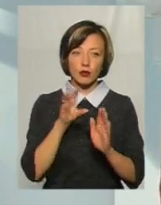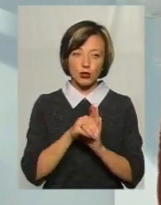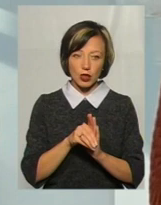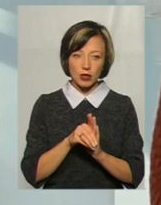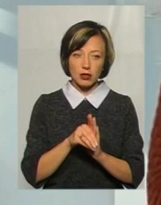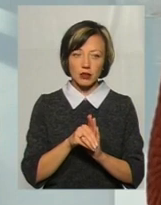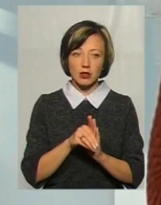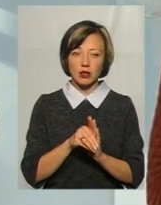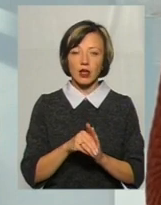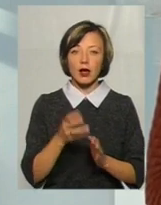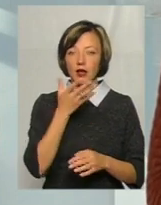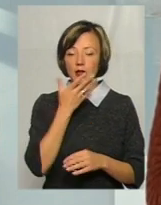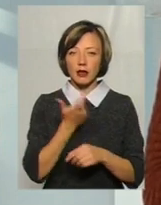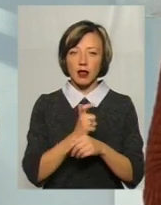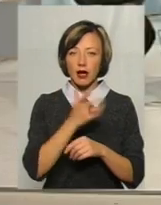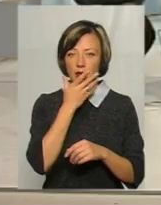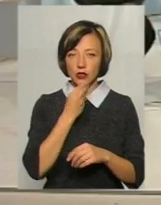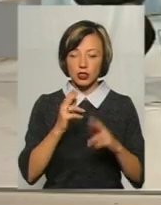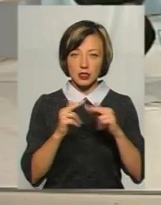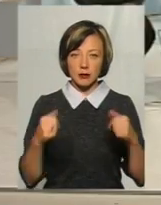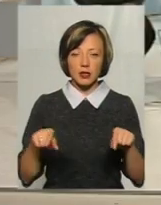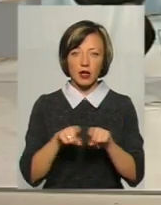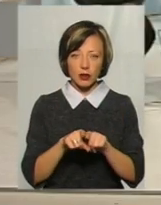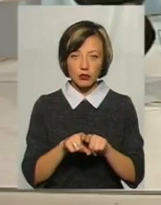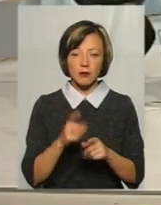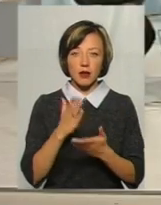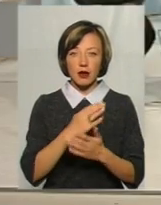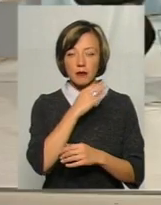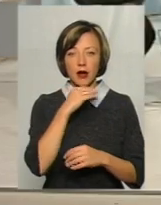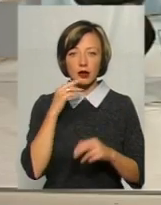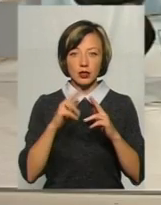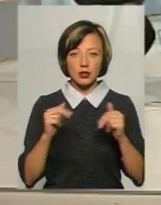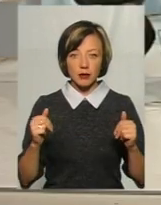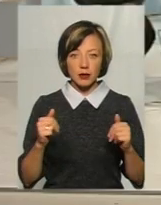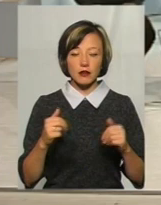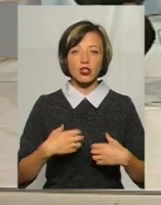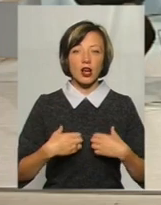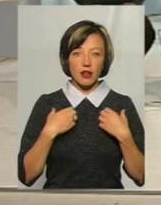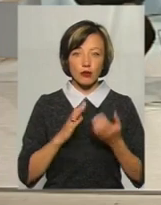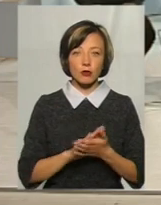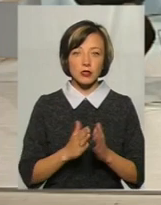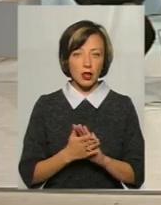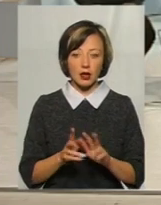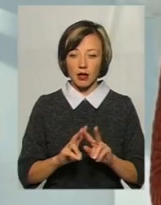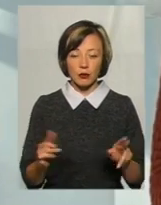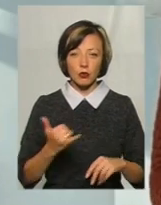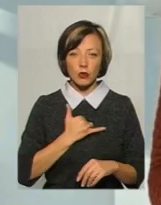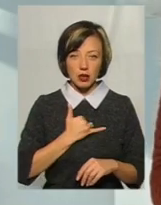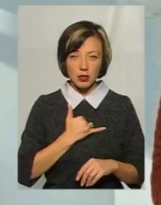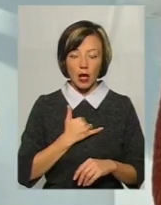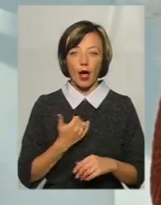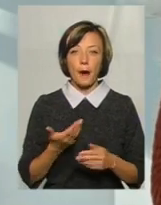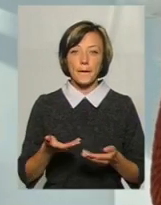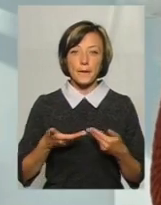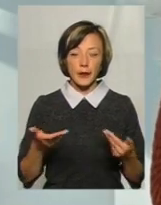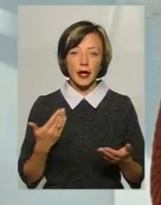найгарніші замки, але також Тернопільщина має багато замків в жахливому стані. Те саме, що в нас. Ми,